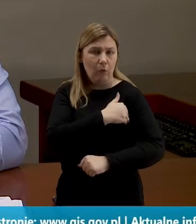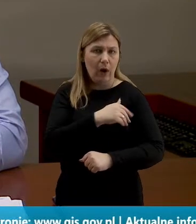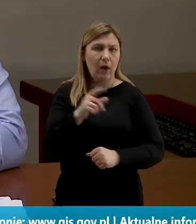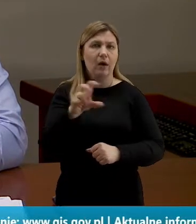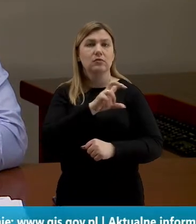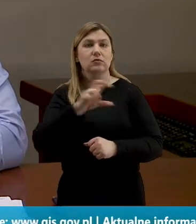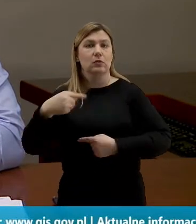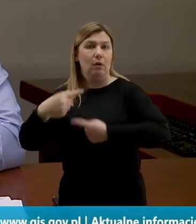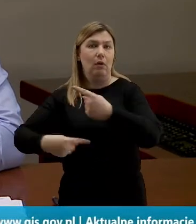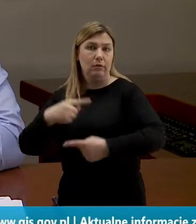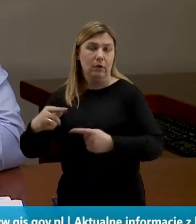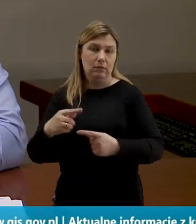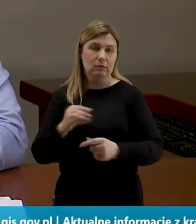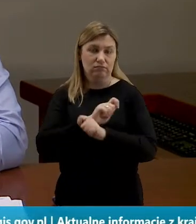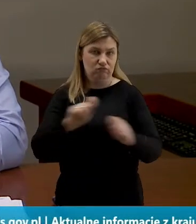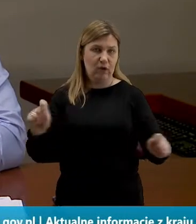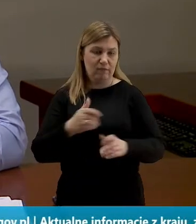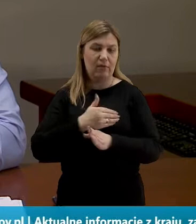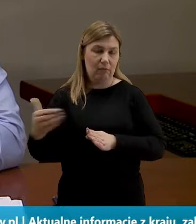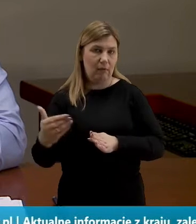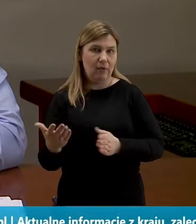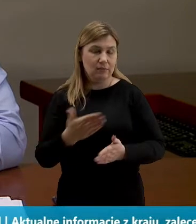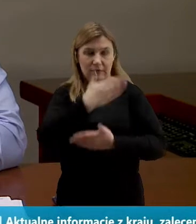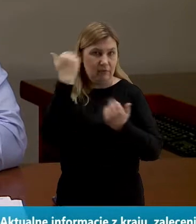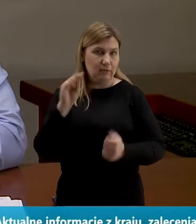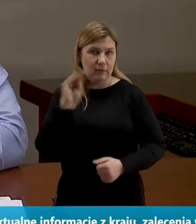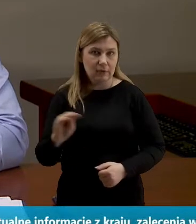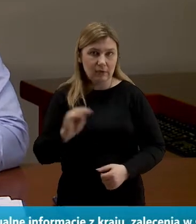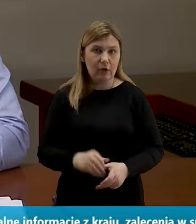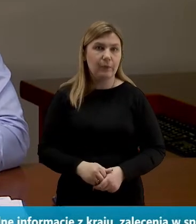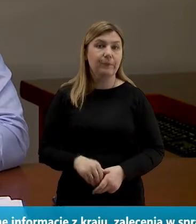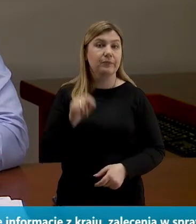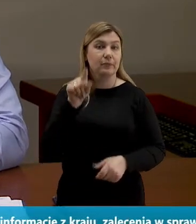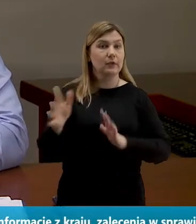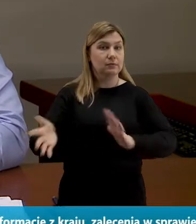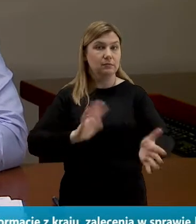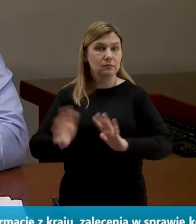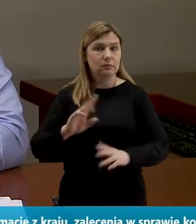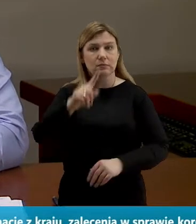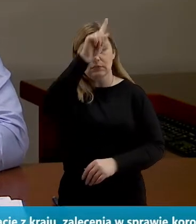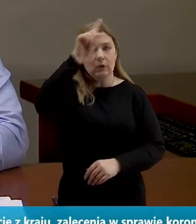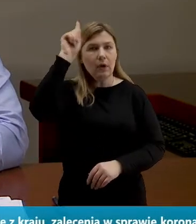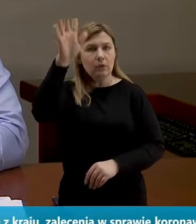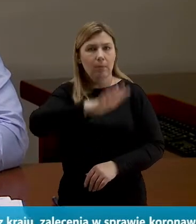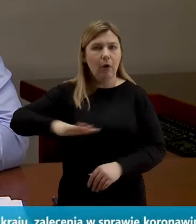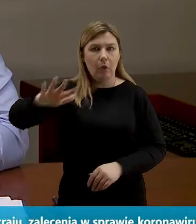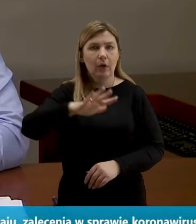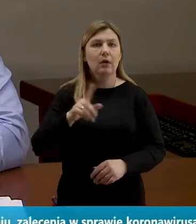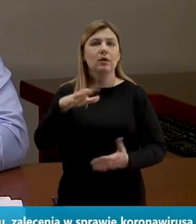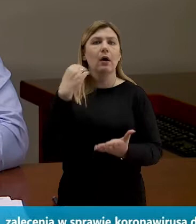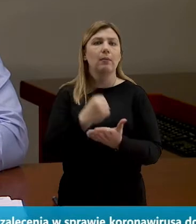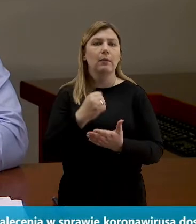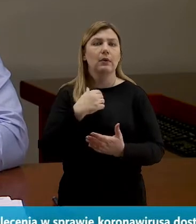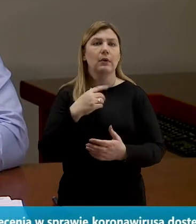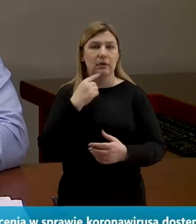lub kontynuacji tej przerwy, która trwa w tej chwili. Jeżeli chodzi o opiekę społeczną, to pragnę